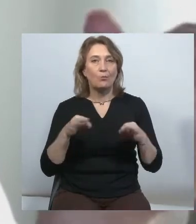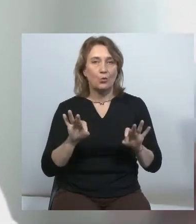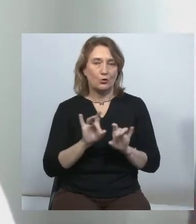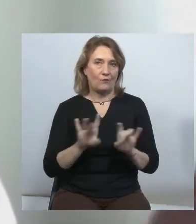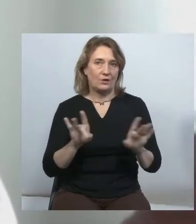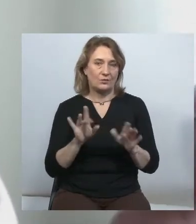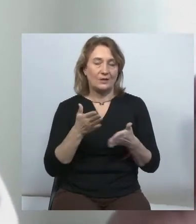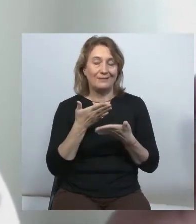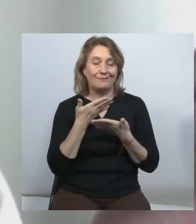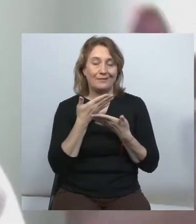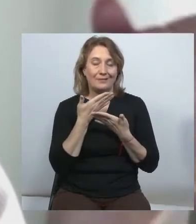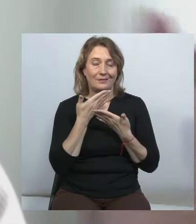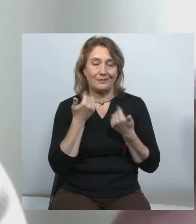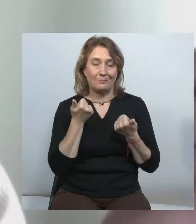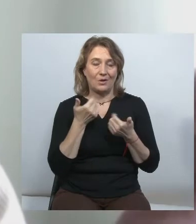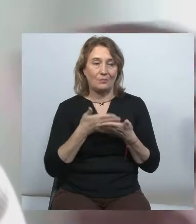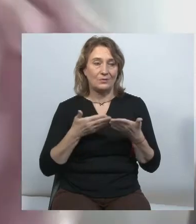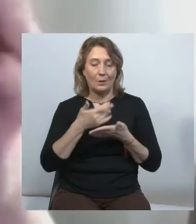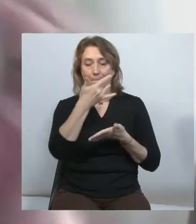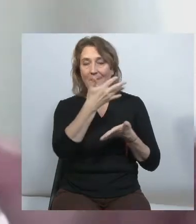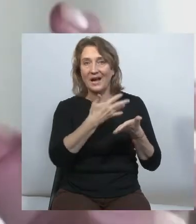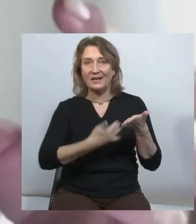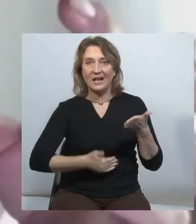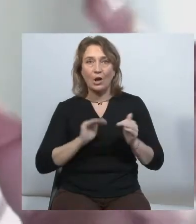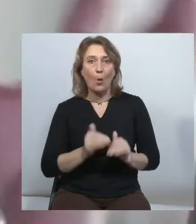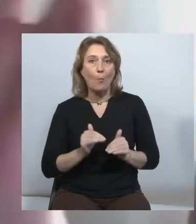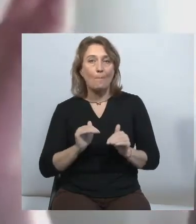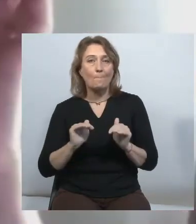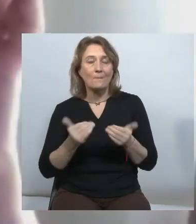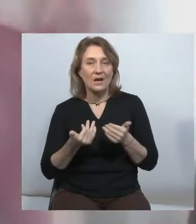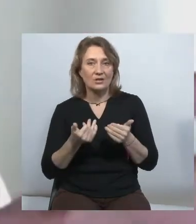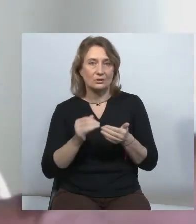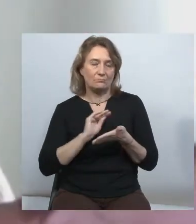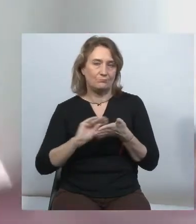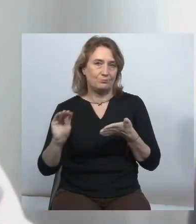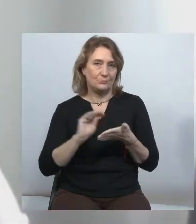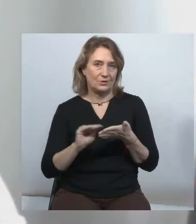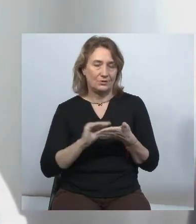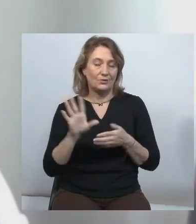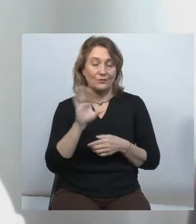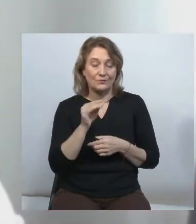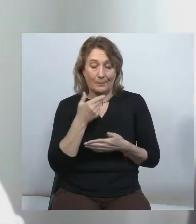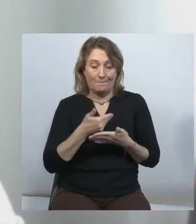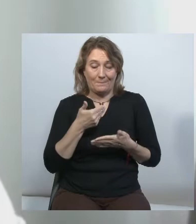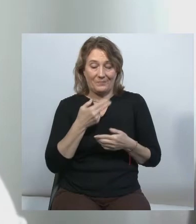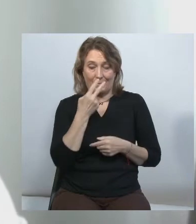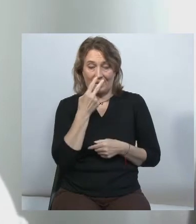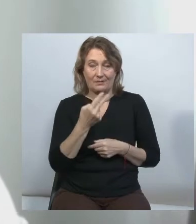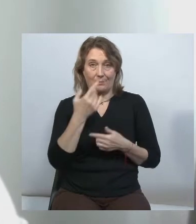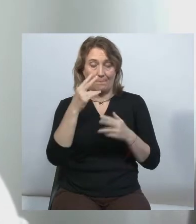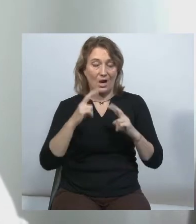абсолютним. Перелік обмежень, зазначений в цій статті, це все передбачено законом. Кожен